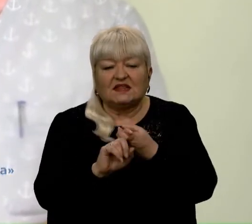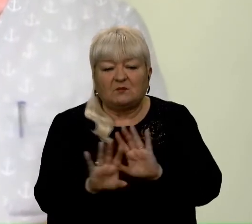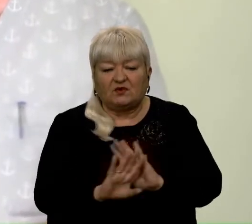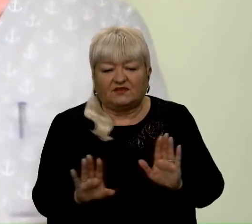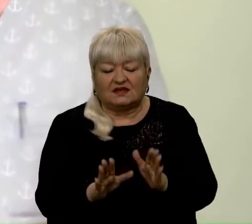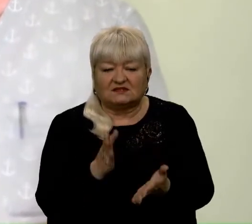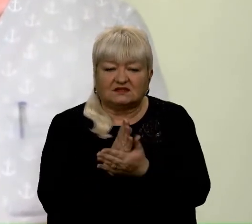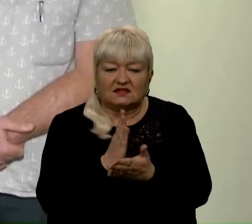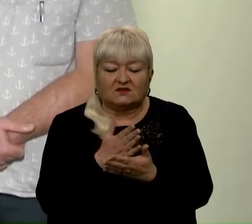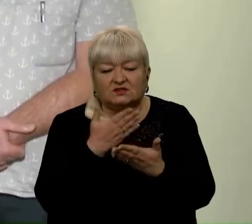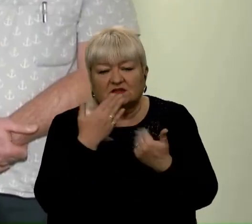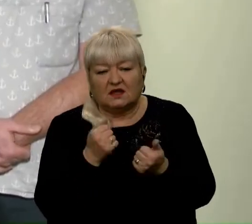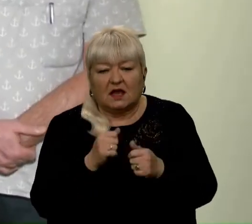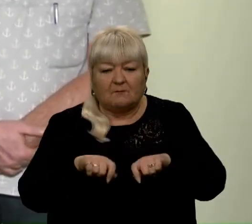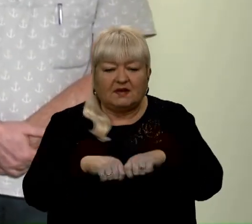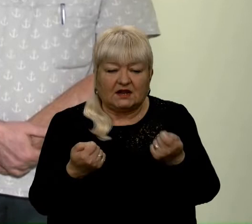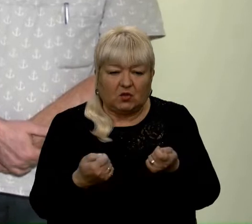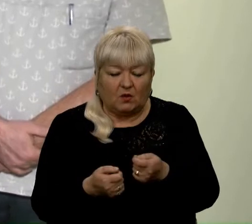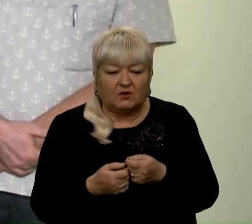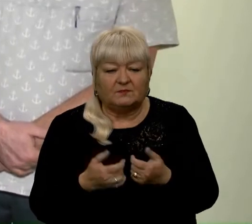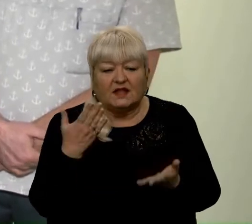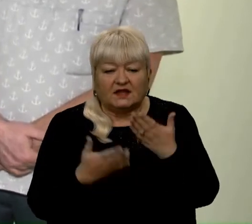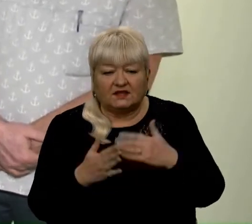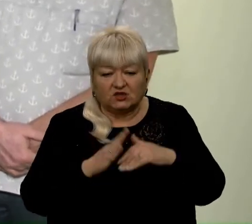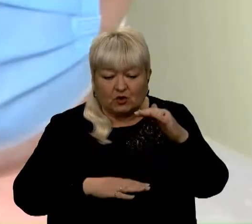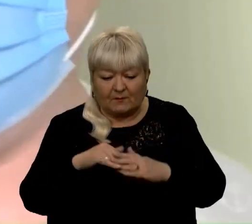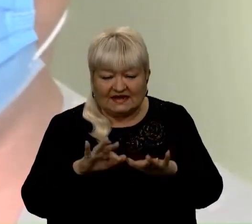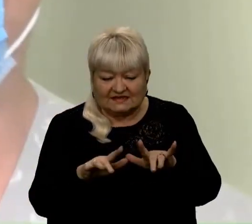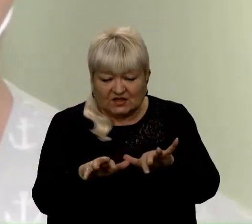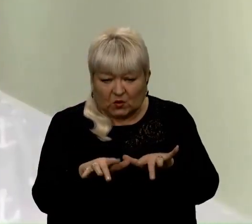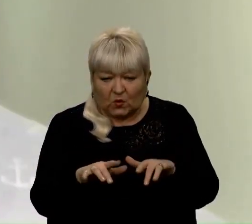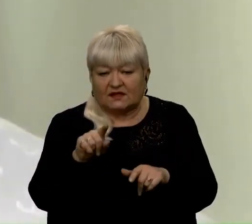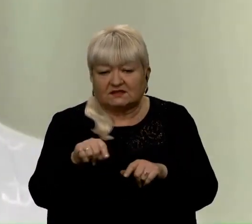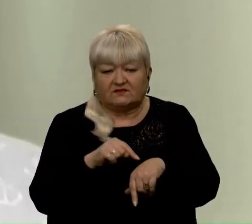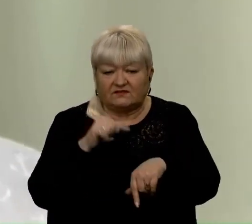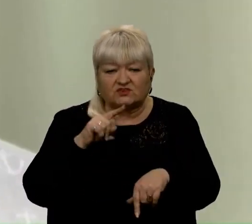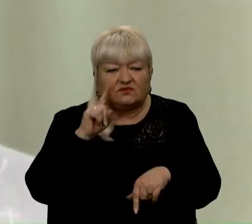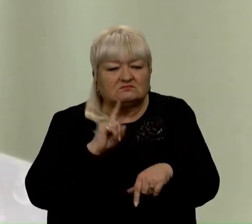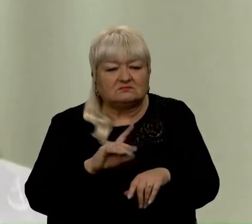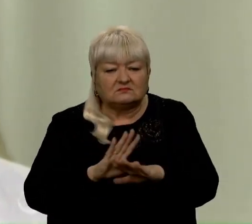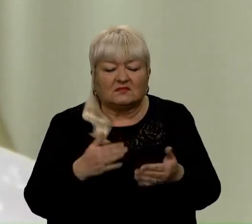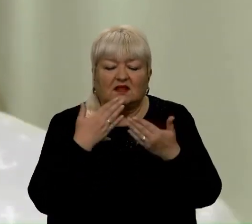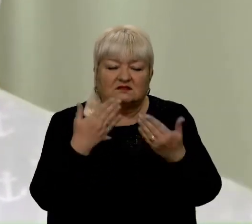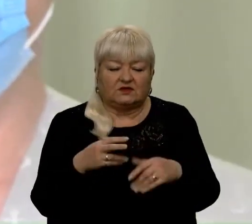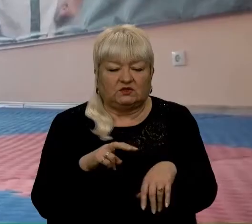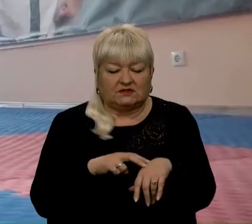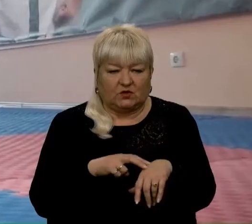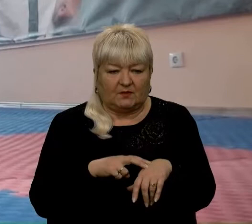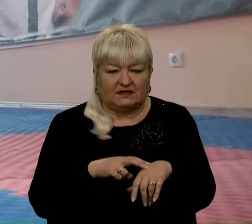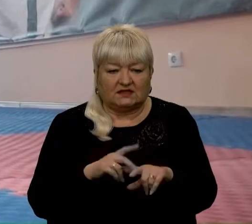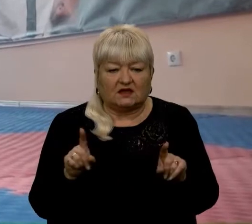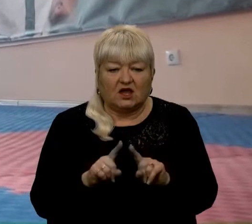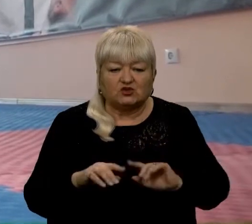наявністю чи відсутністю перелому. Тому навіть якщо пальці рук та ніг рухаються, але відчуваєте дискомфорт, зверніться до медиків. Аби